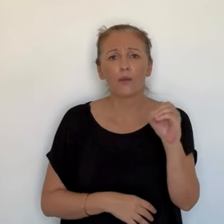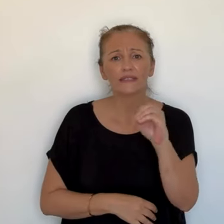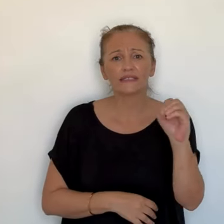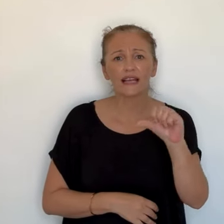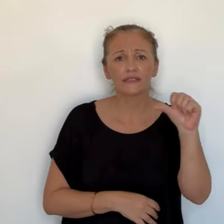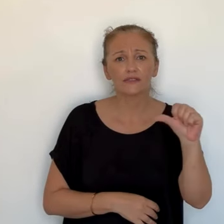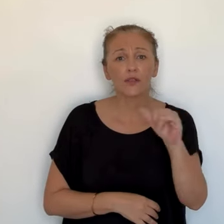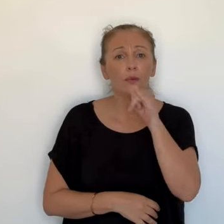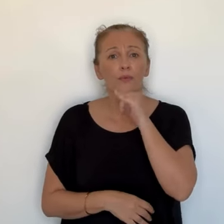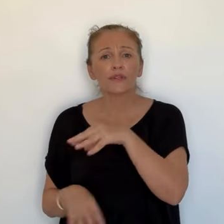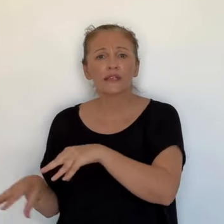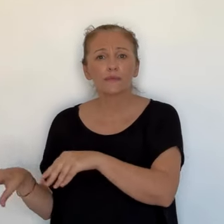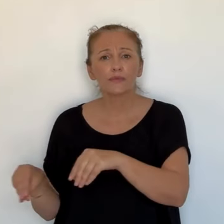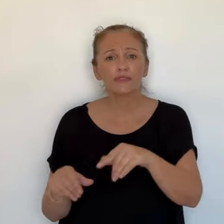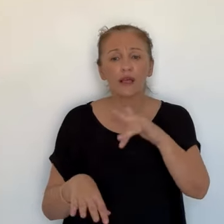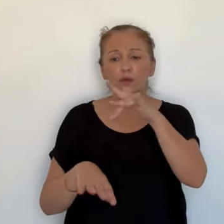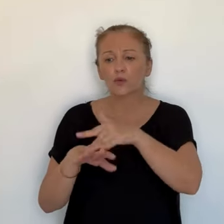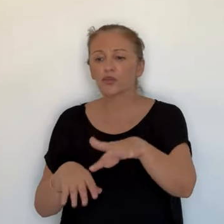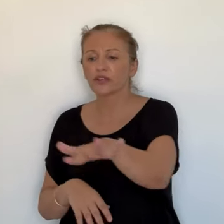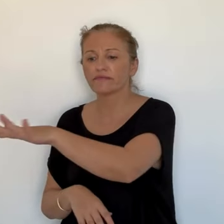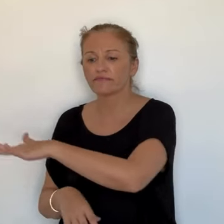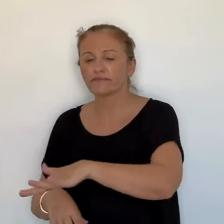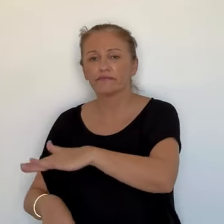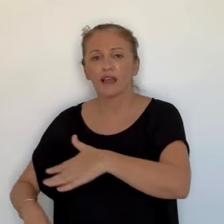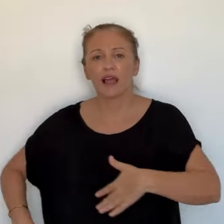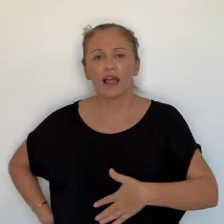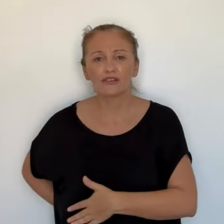l'ensemble du golfe d'Ajaccio et de la vallée de la Gravonne.